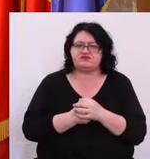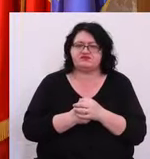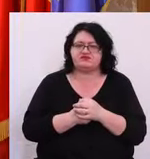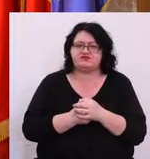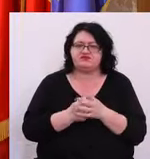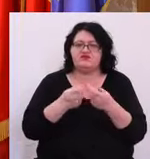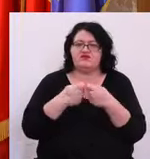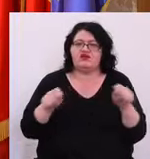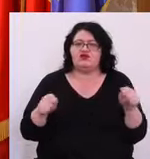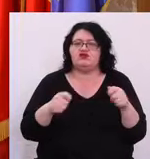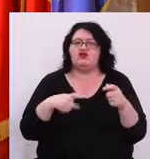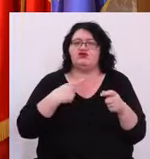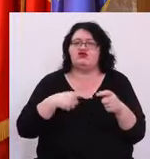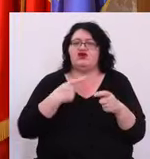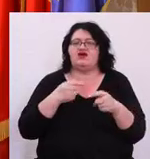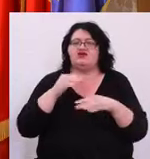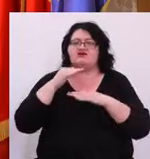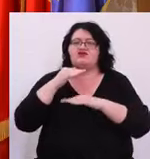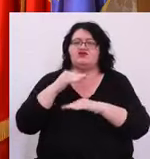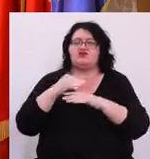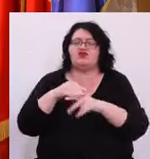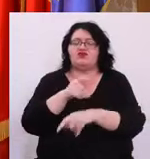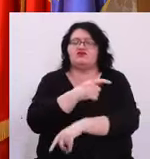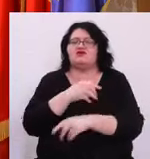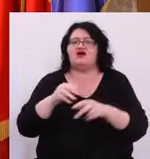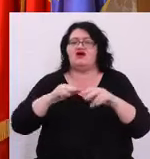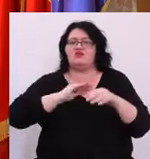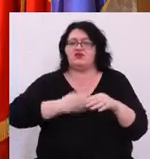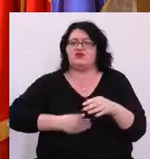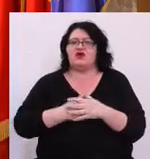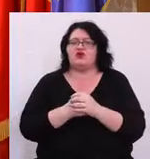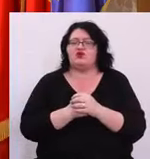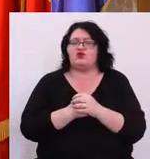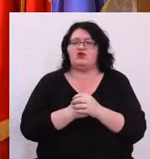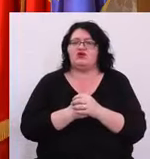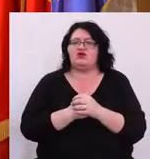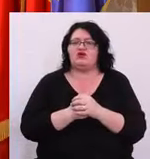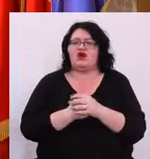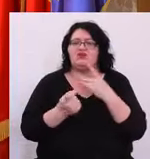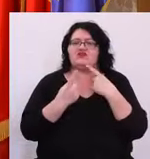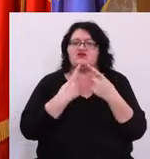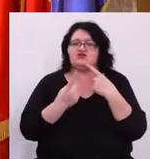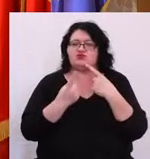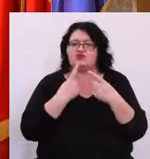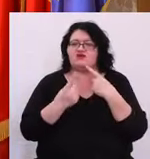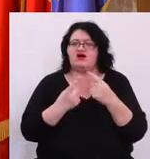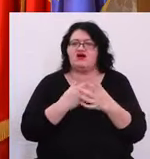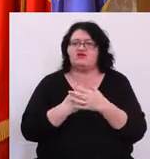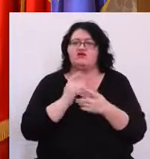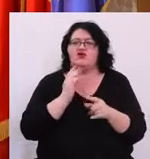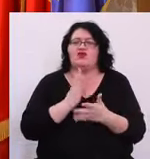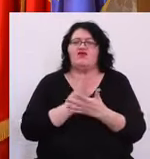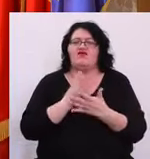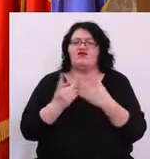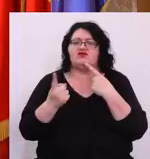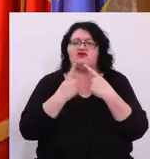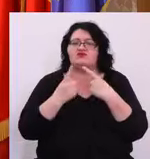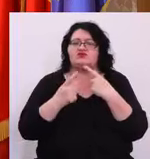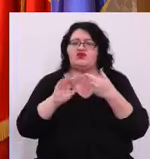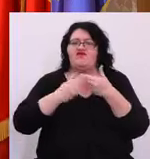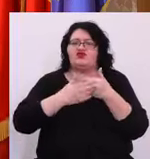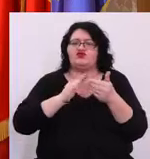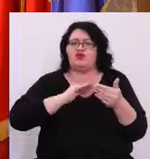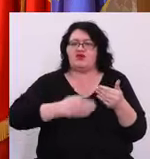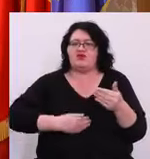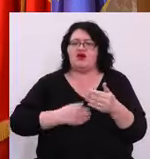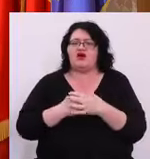Tot ceea ce este în subordine a viceprimarului Am discutat și am avut discuții și cu el Și